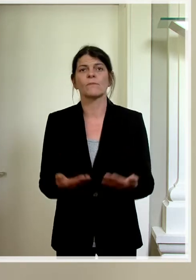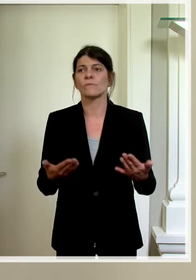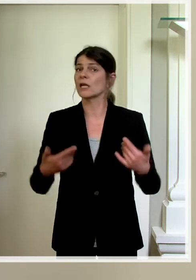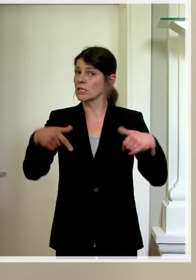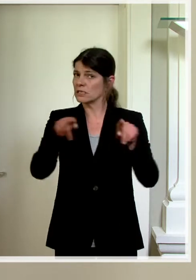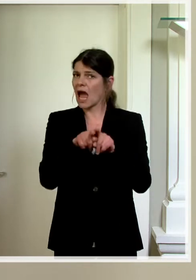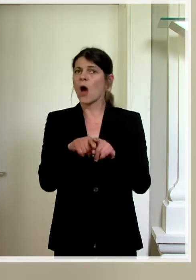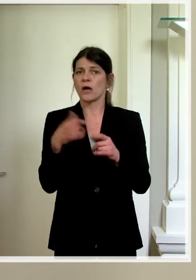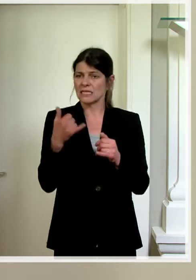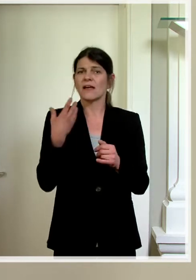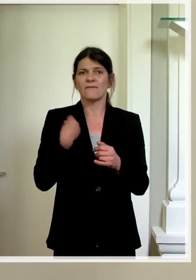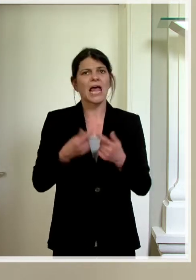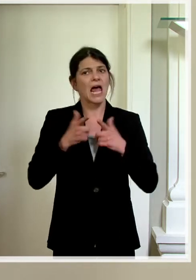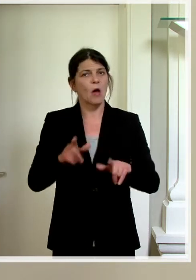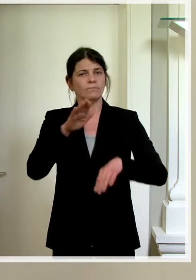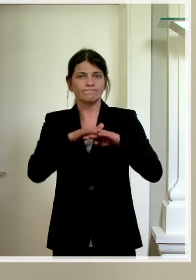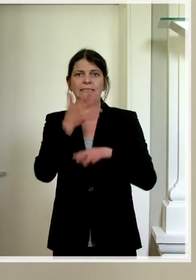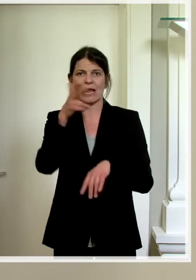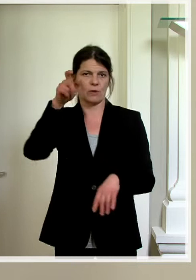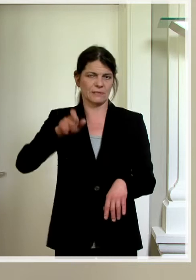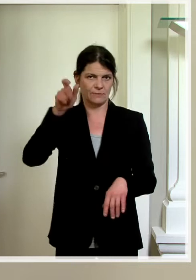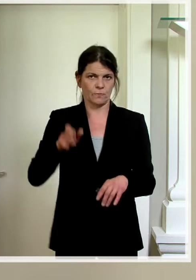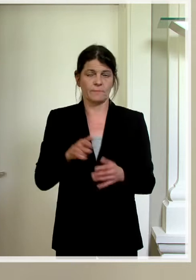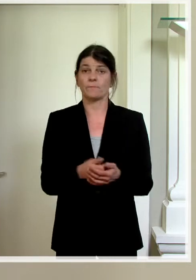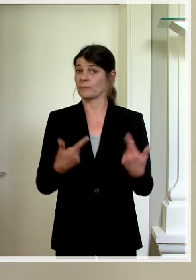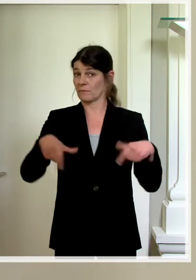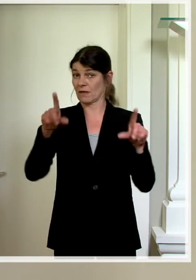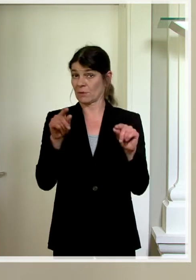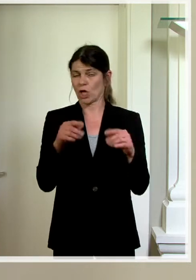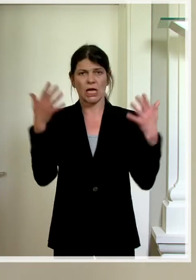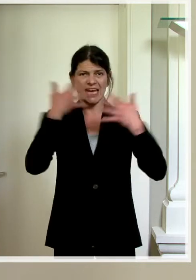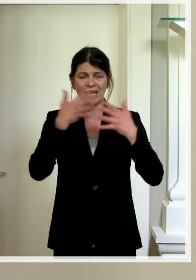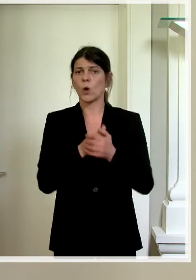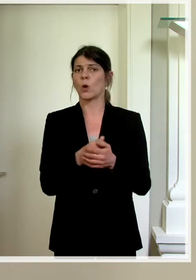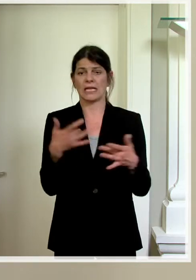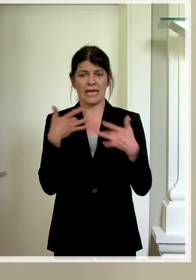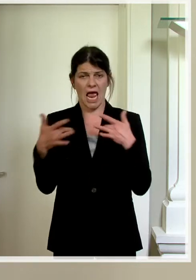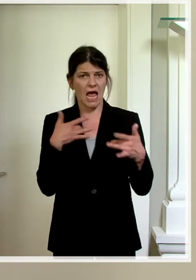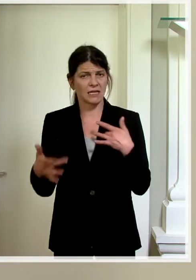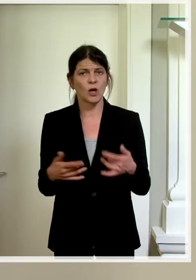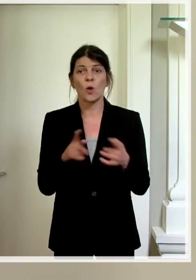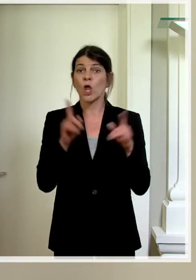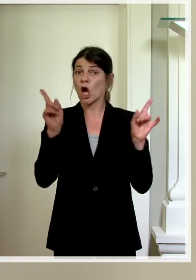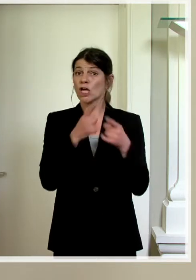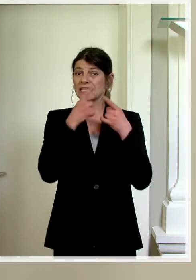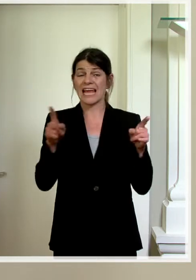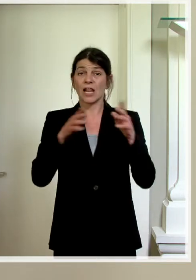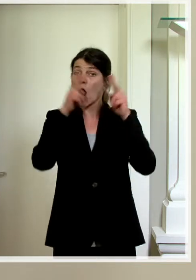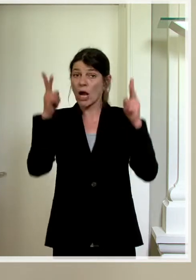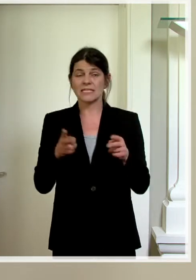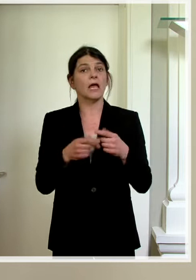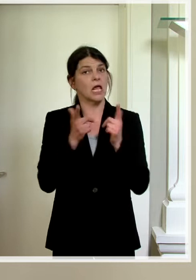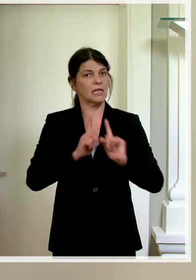300 Personen wieder erlaubt. Das heisst, Kinos, Theater und Konzerthäuser